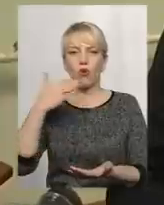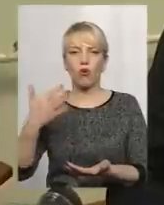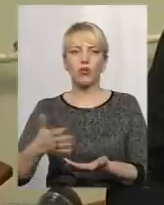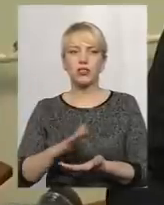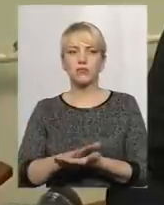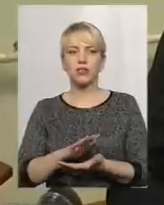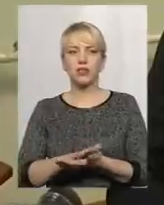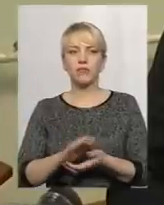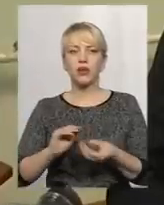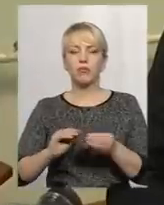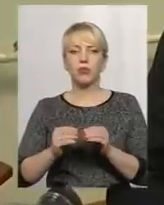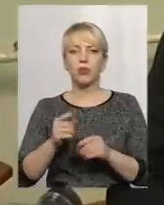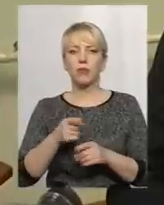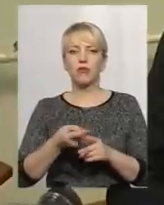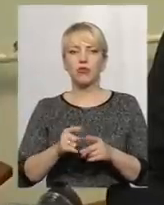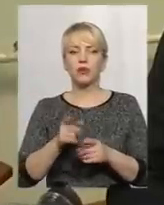Проблеми постійно є.